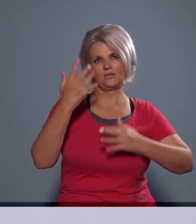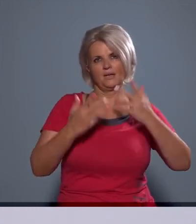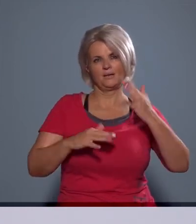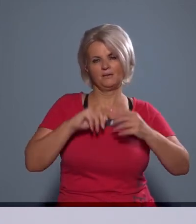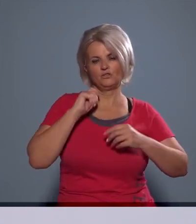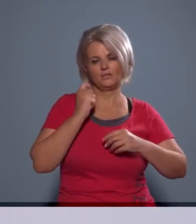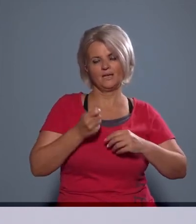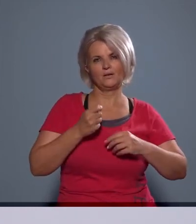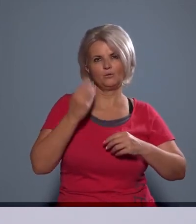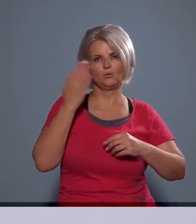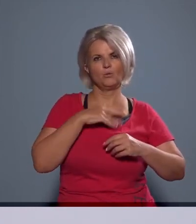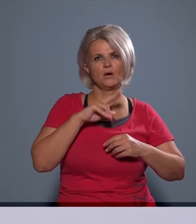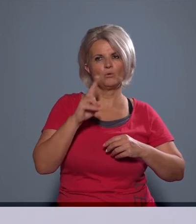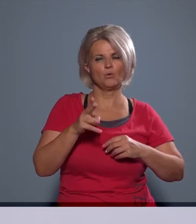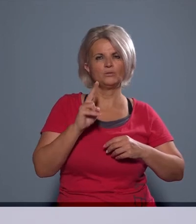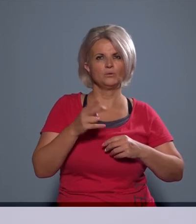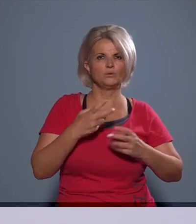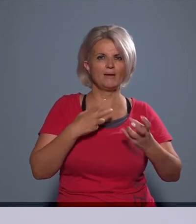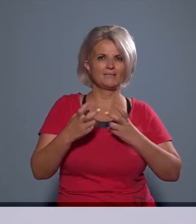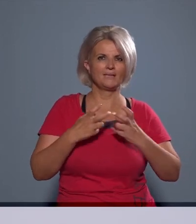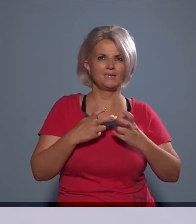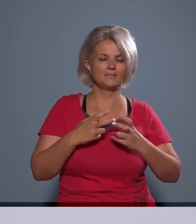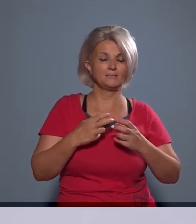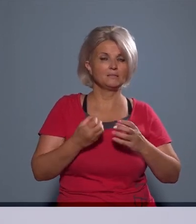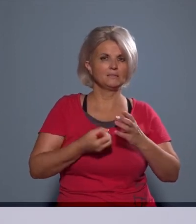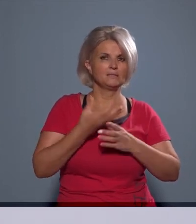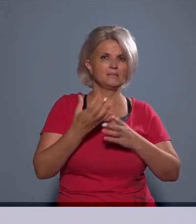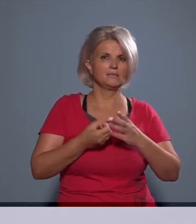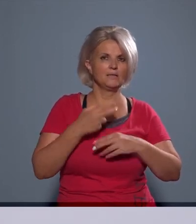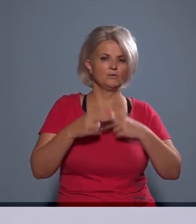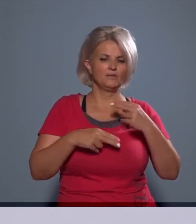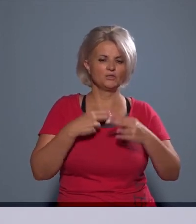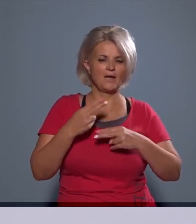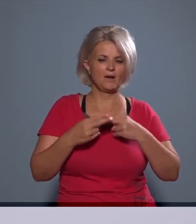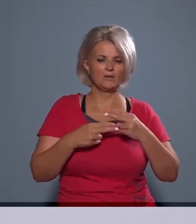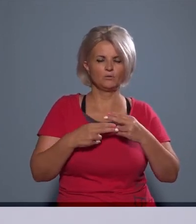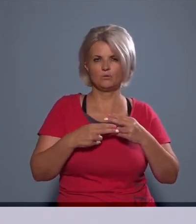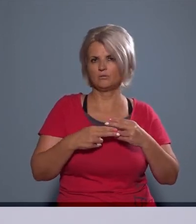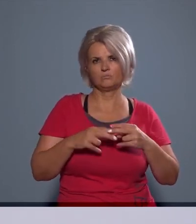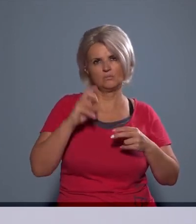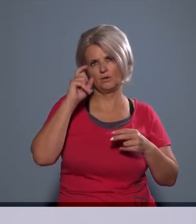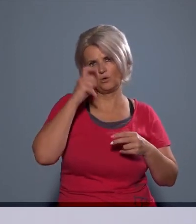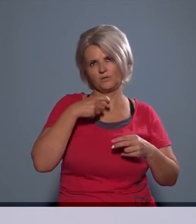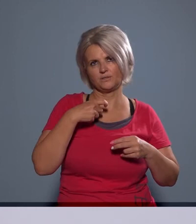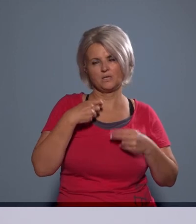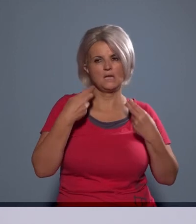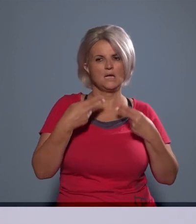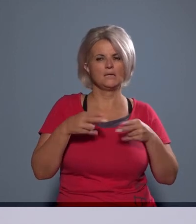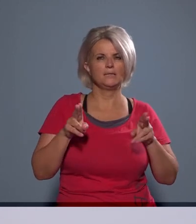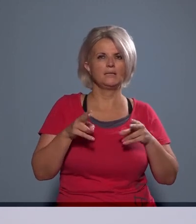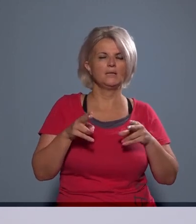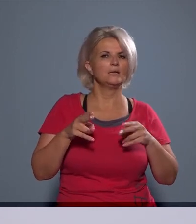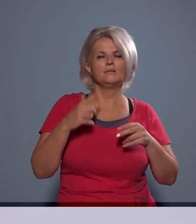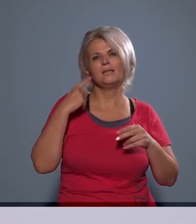a Hungarokontrolltól megszerezni az önkormányzatnak, akkor pedig az derült ki, hogy ezek a vizsgálatok igazából elégtelenek, nem látja az önkormányzat,